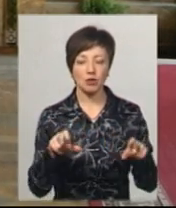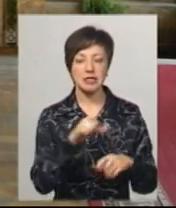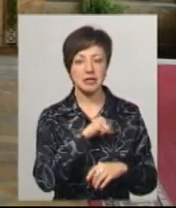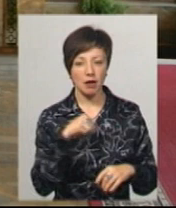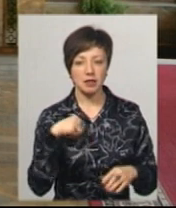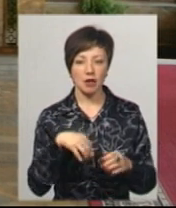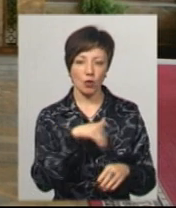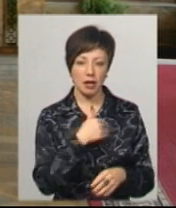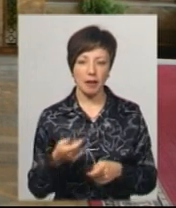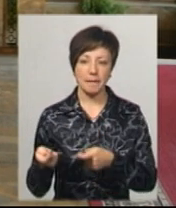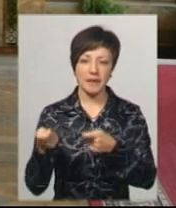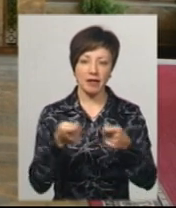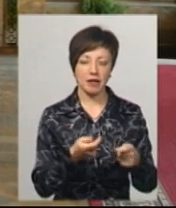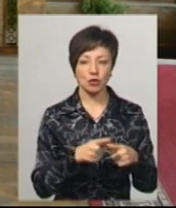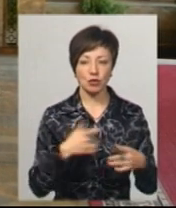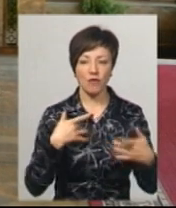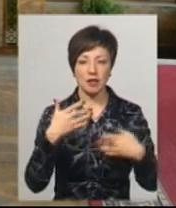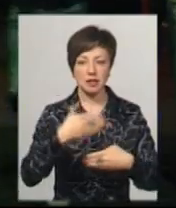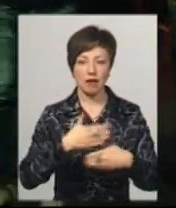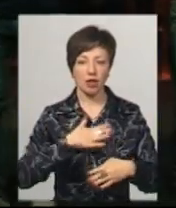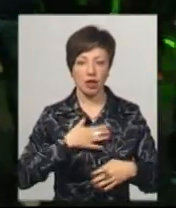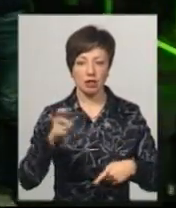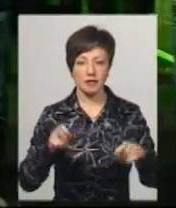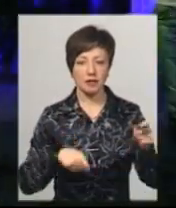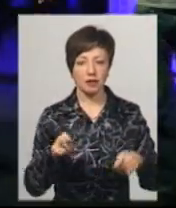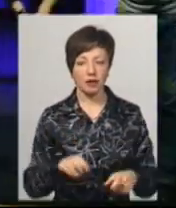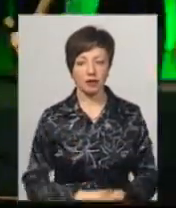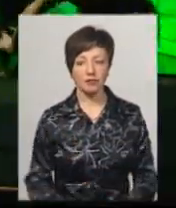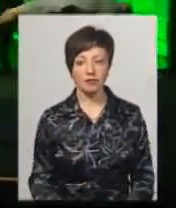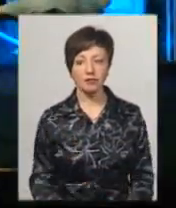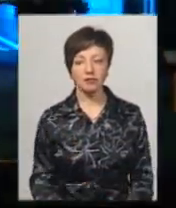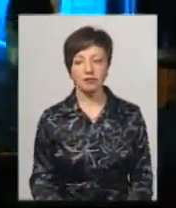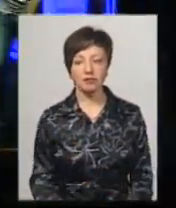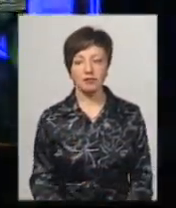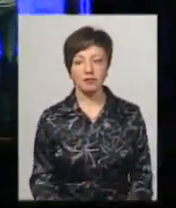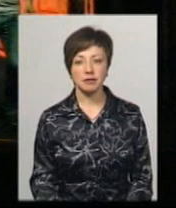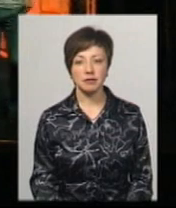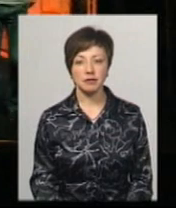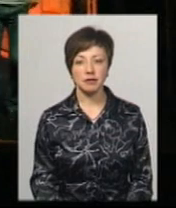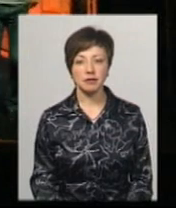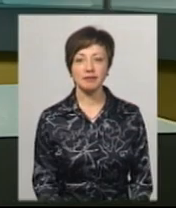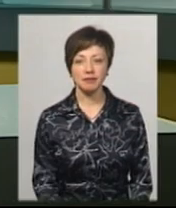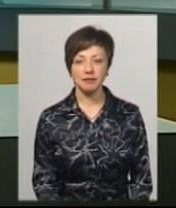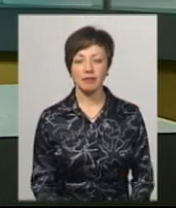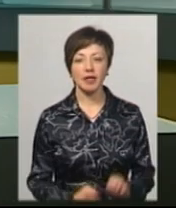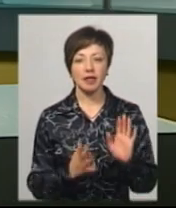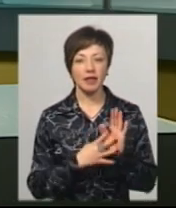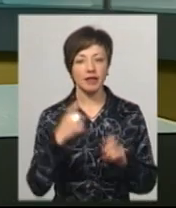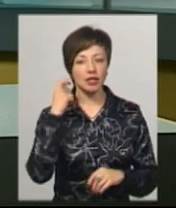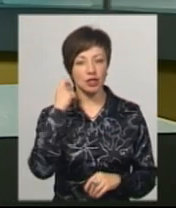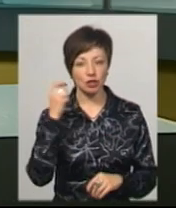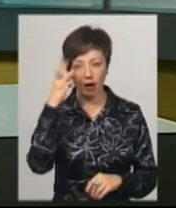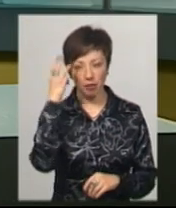самі захотіли привезти саме цю виставу на наш фестиваль. Тетяна Ворожцова, Юрій Чорний, новини на Суспільному, Хмельницький. Дев'ятирічні